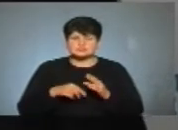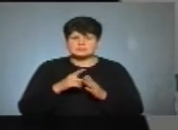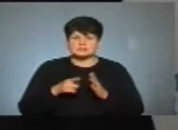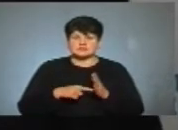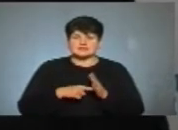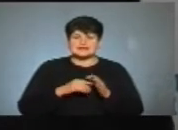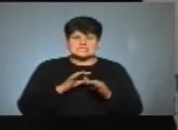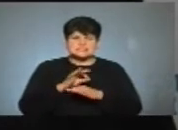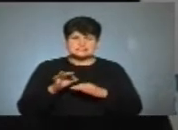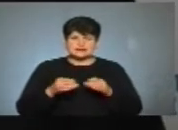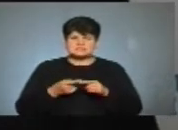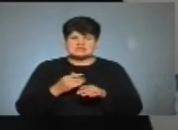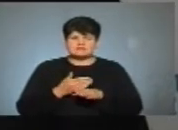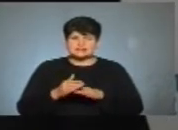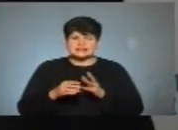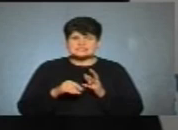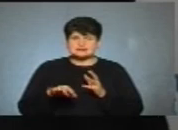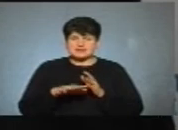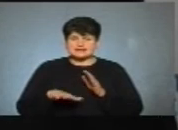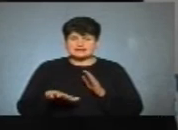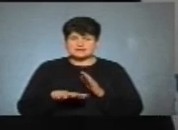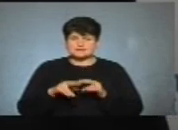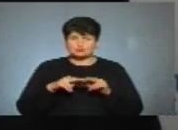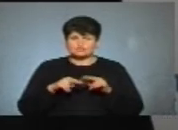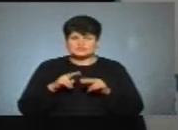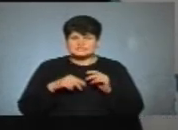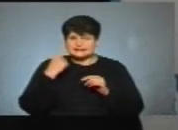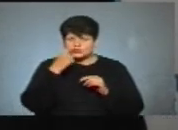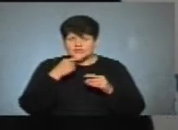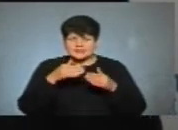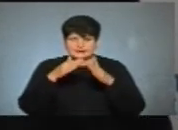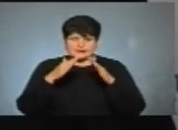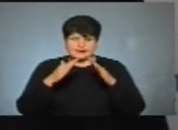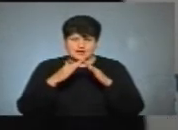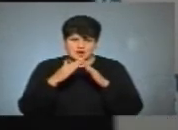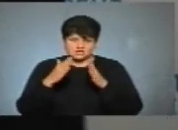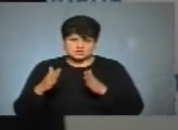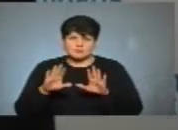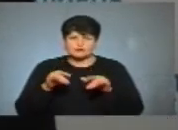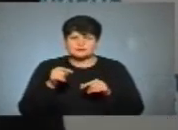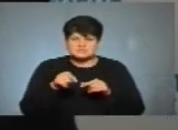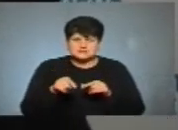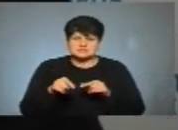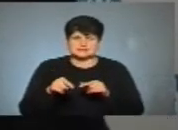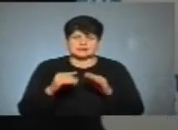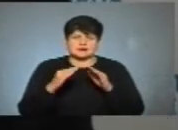схеми так звані, це виділення земельних ділянок під подівництво індивідуальних гаражів, згодом ці індивідуальні гаражі переходили в приватну